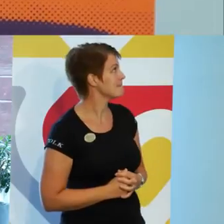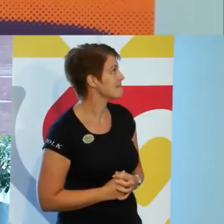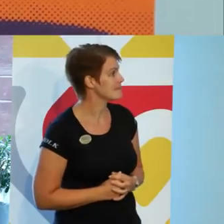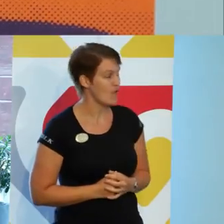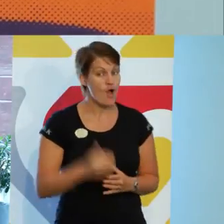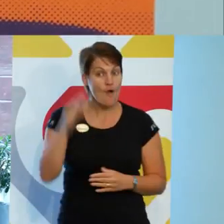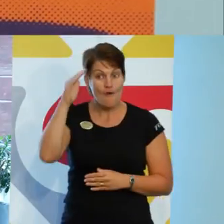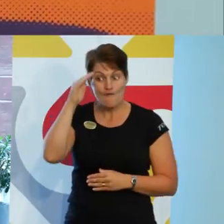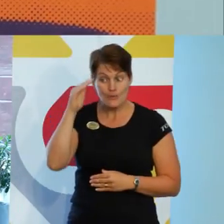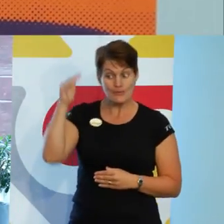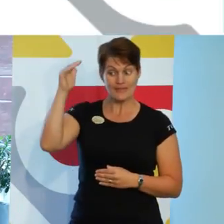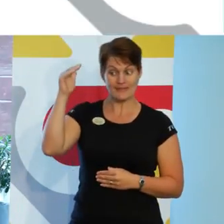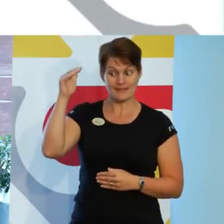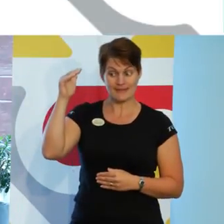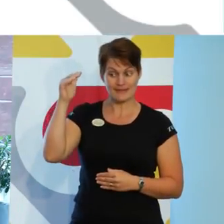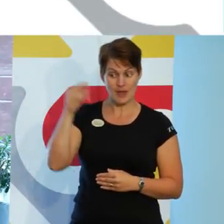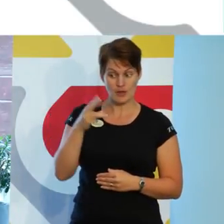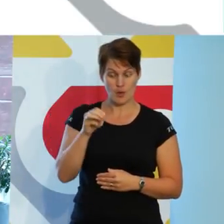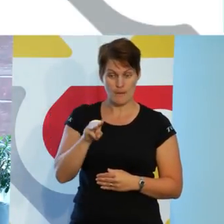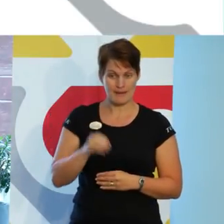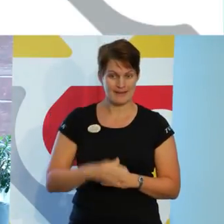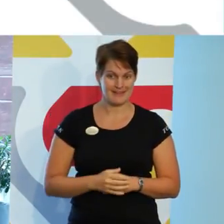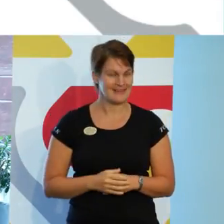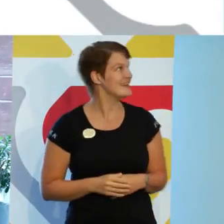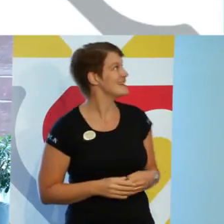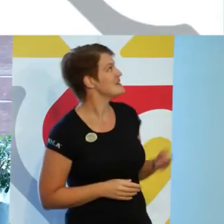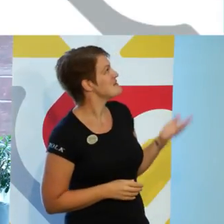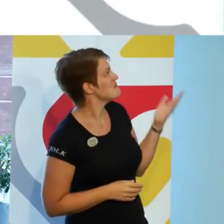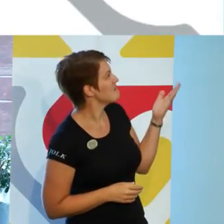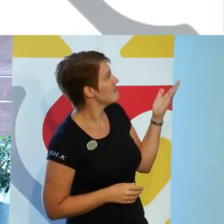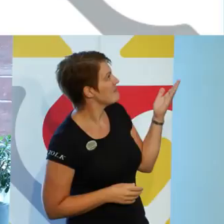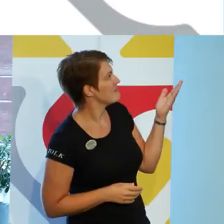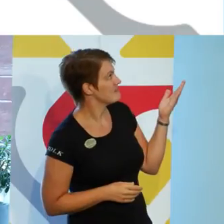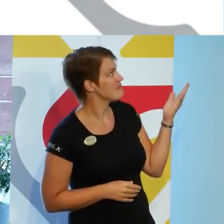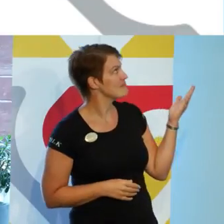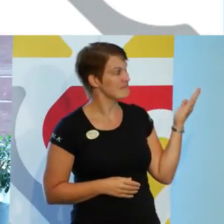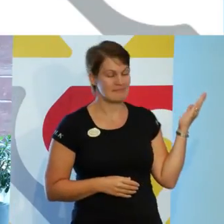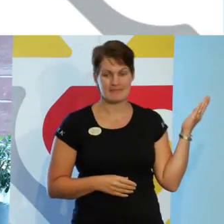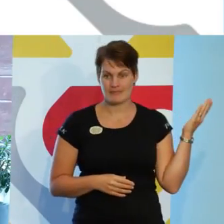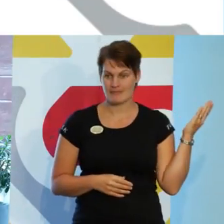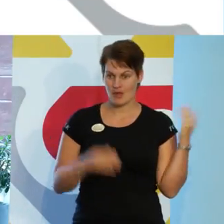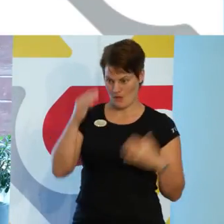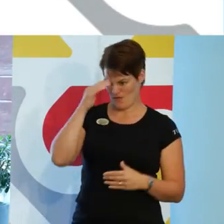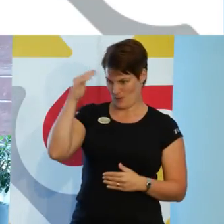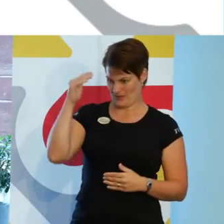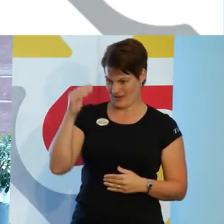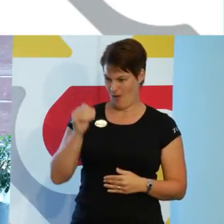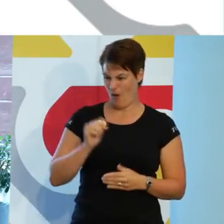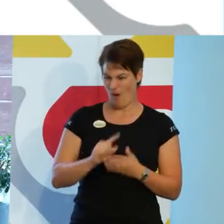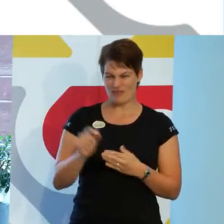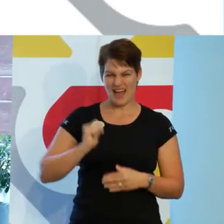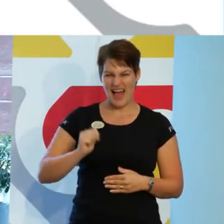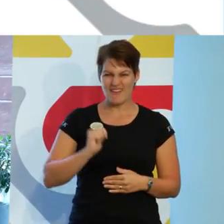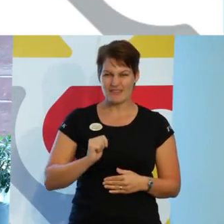Vuxennormen då? Hur ser den ut? Ja, den kan manifestera sig i språket. Vuxenheten använder sig ofta